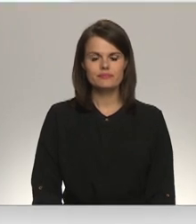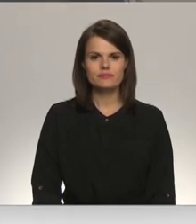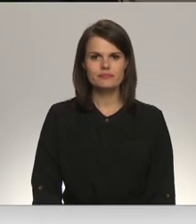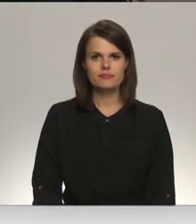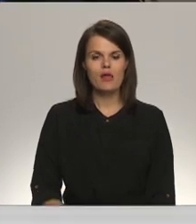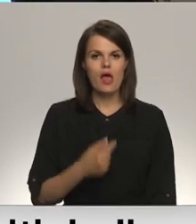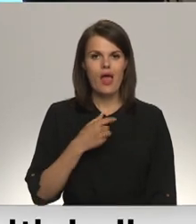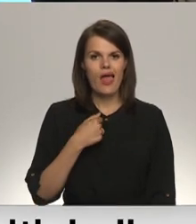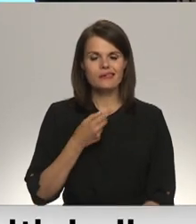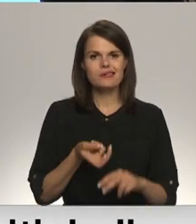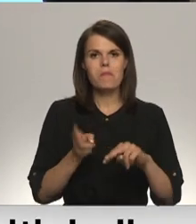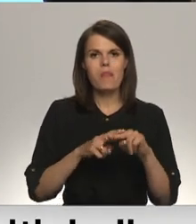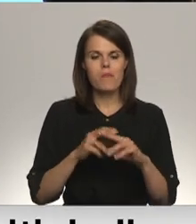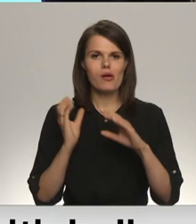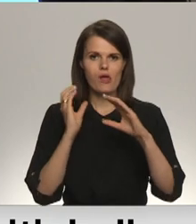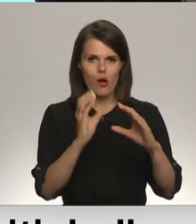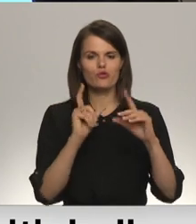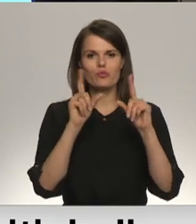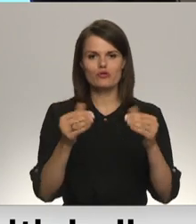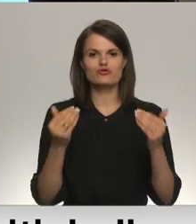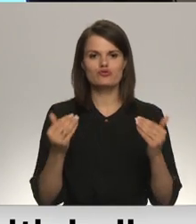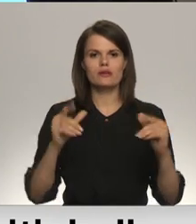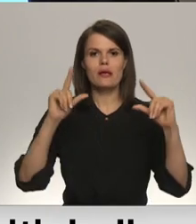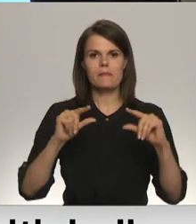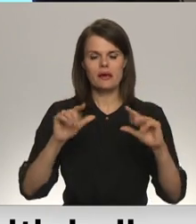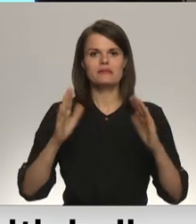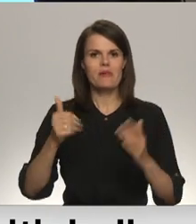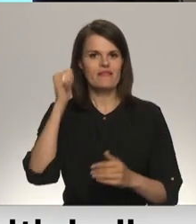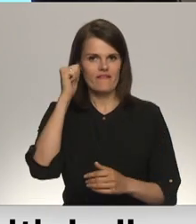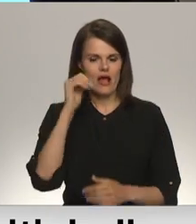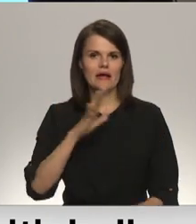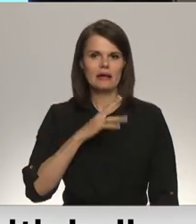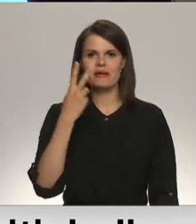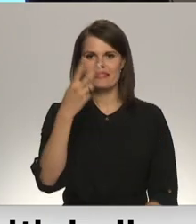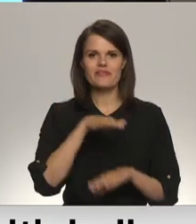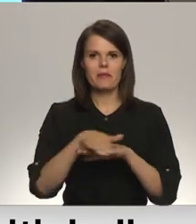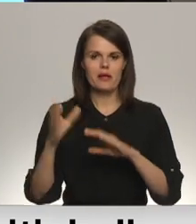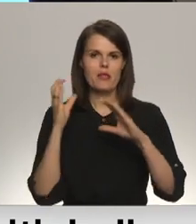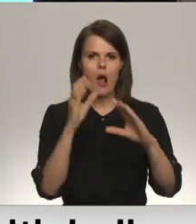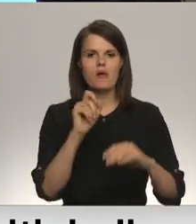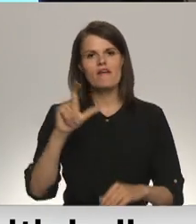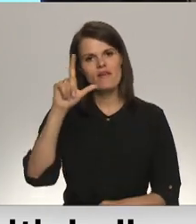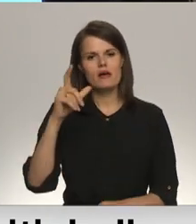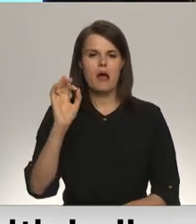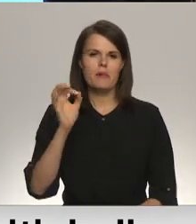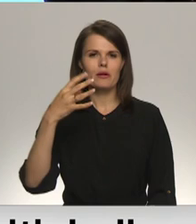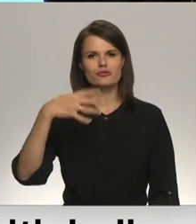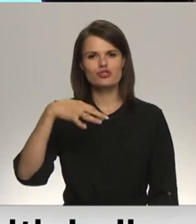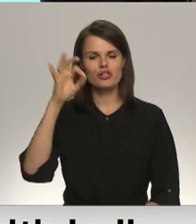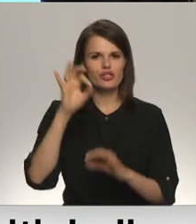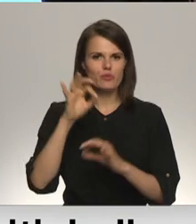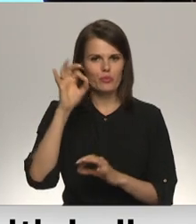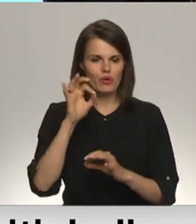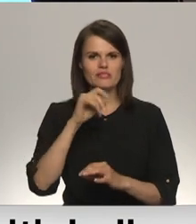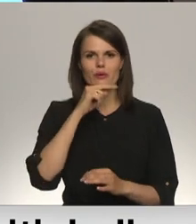Es kā papildus reizes braucu, šodien mazāk, bet vakar divi pilni autobuses braucu. Pārsvarā brauc kādi 40% ar Krievijas